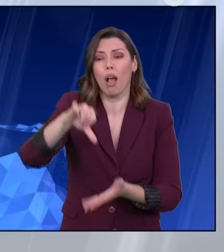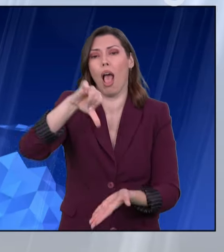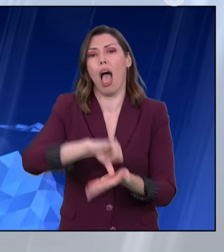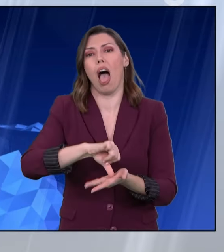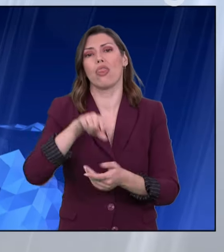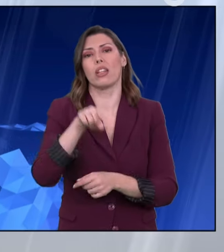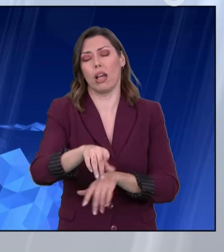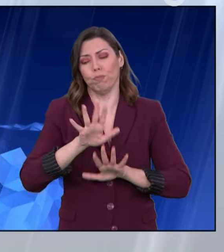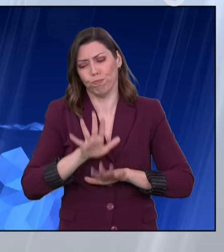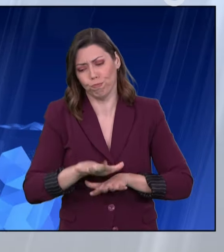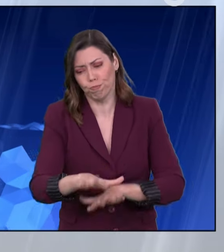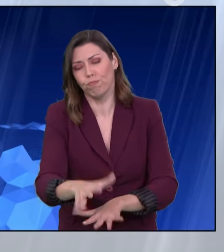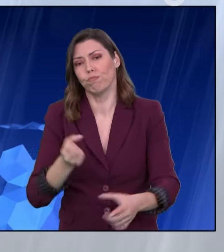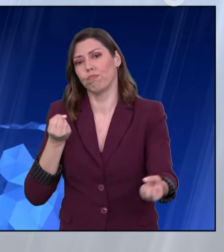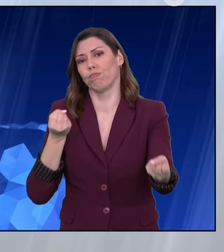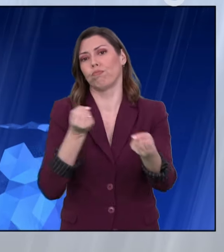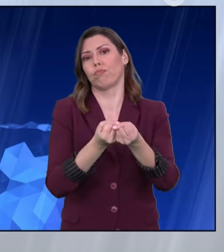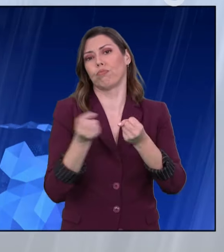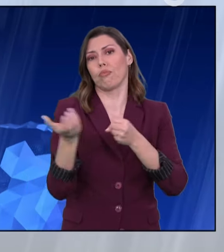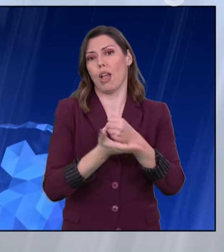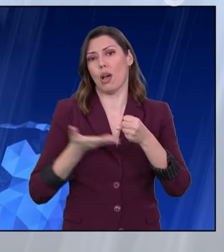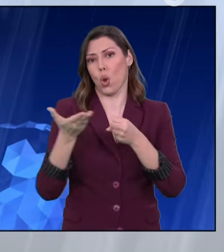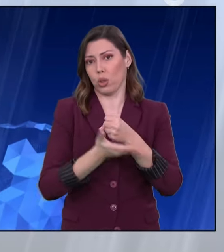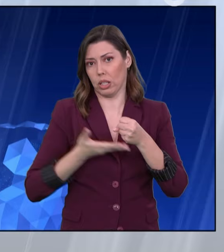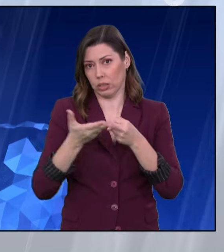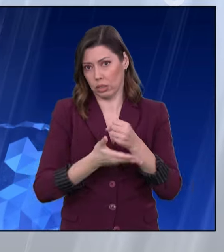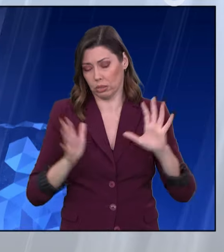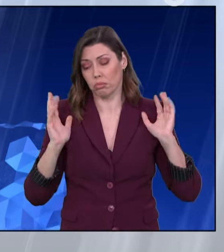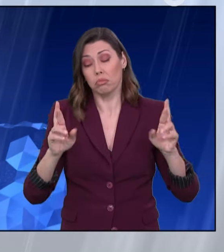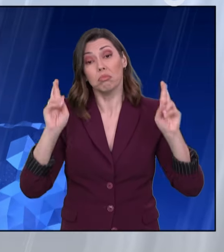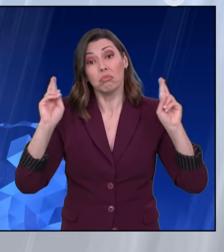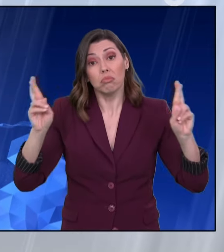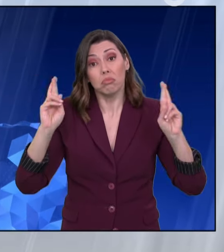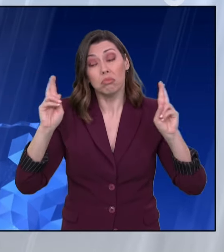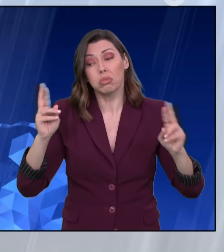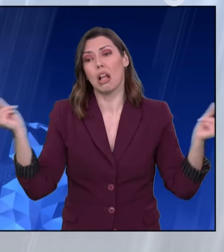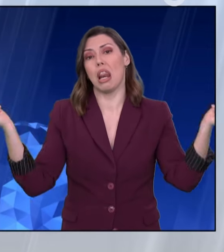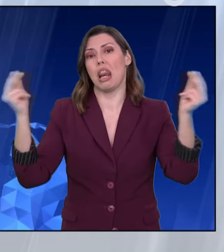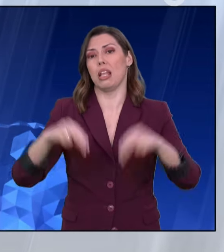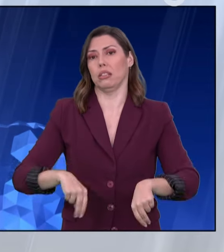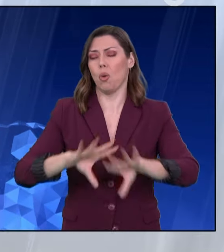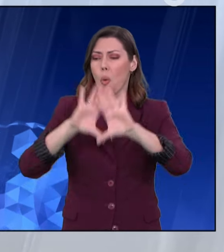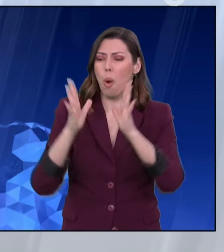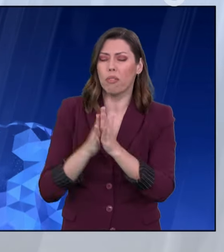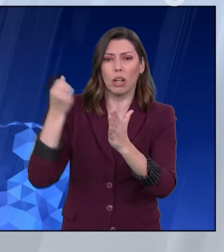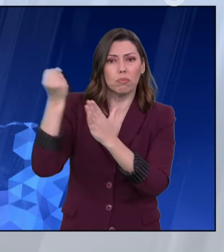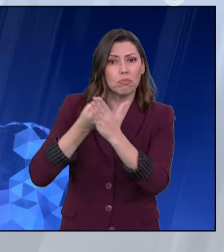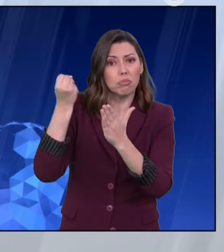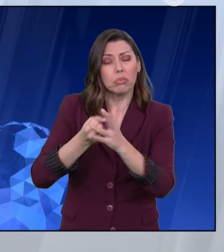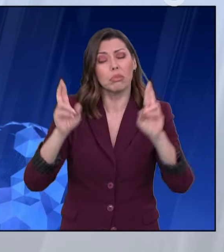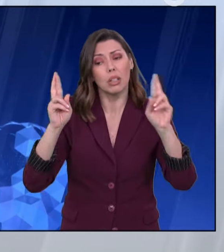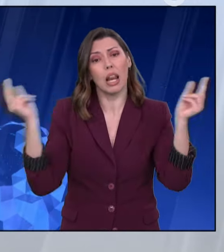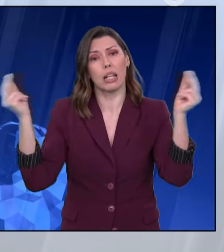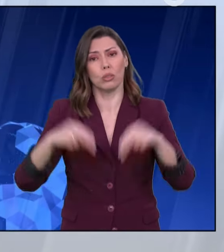των αγροτών. Ευχόμαστε να δώσουν λύσεις στα δίκαια αιτήματα των αγροτών. Και ραντεβού το